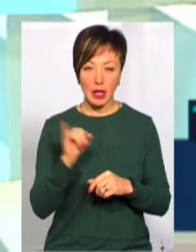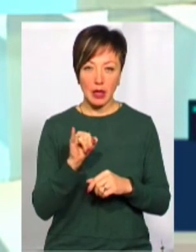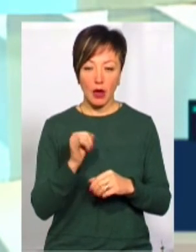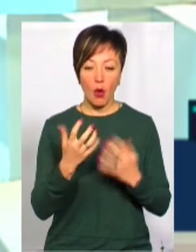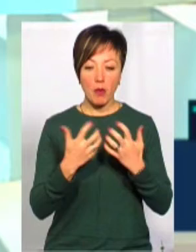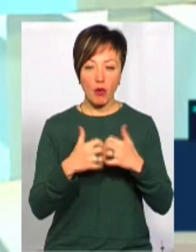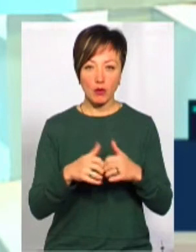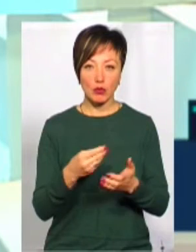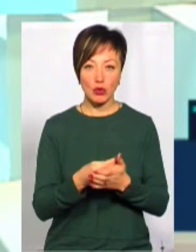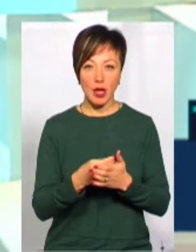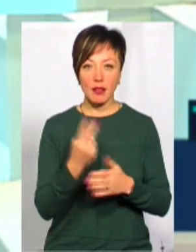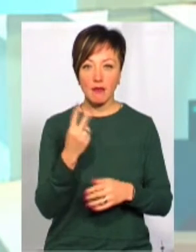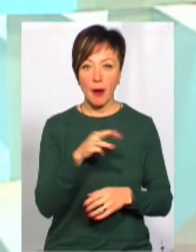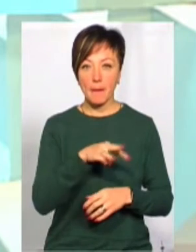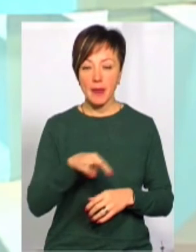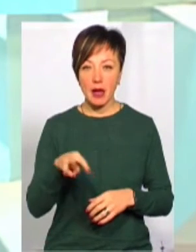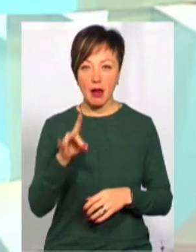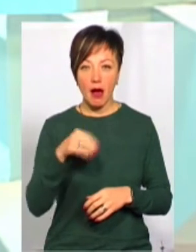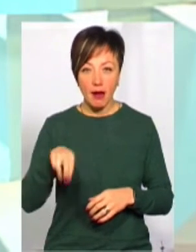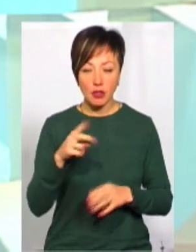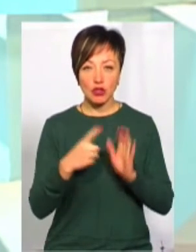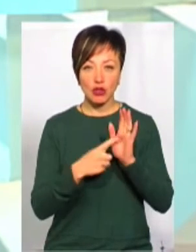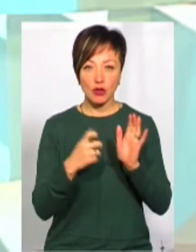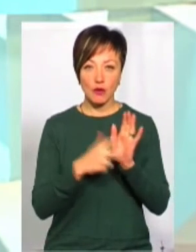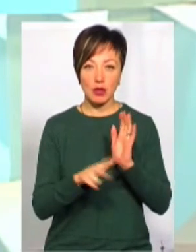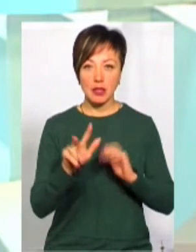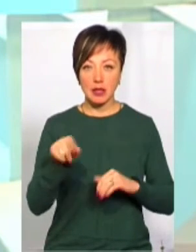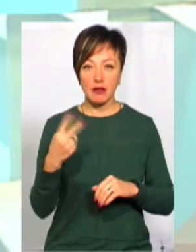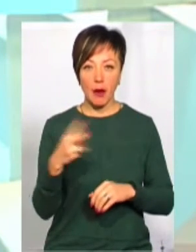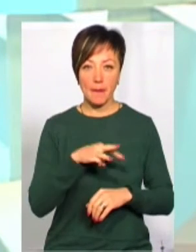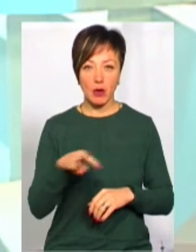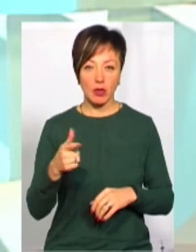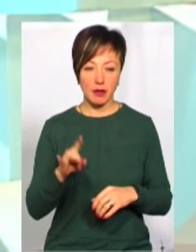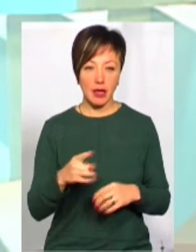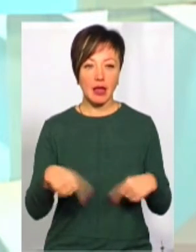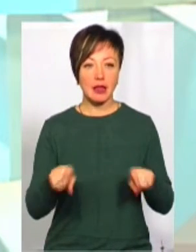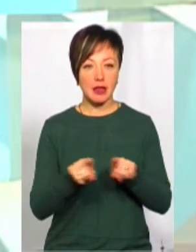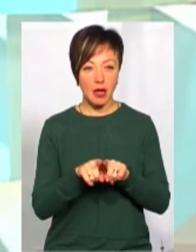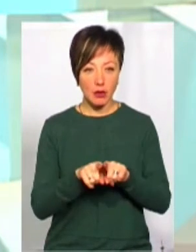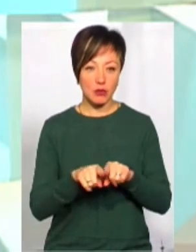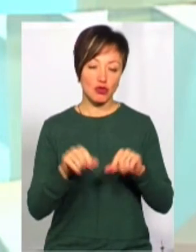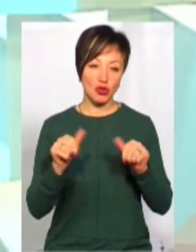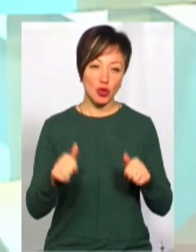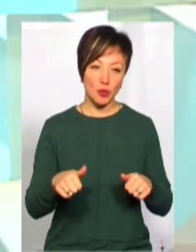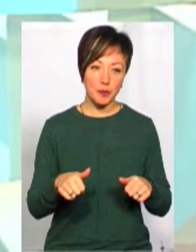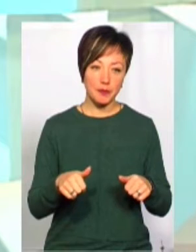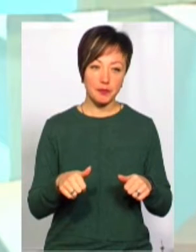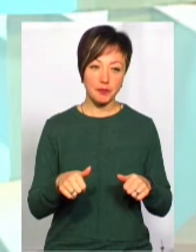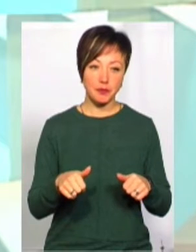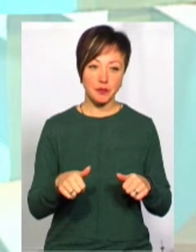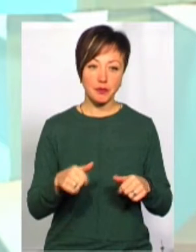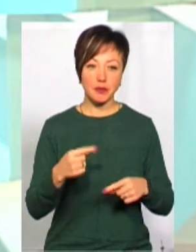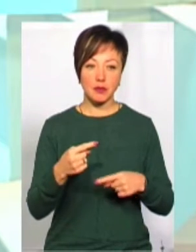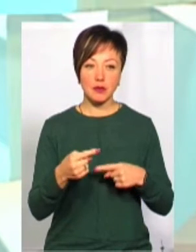обрахований бюджет в обсязі 2 мільярда 683,2 мільйона гривень. Таким чином, через